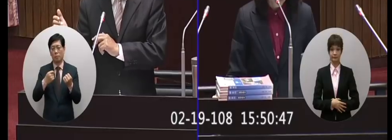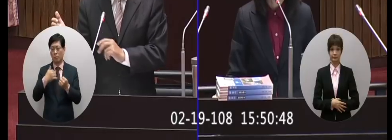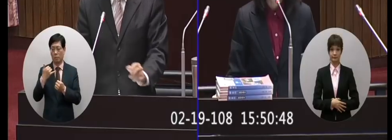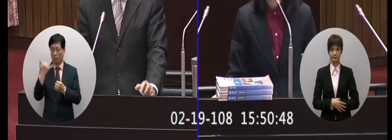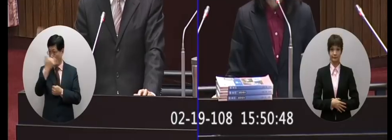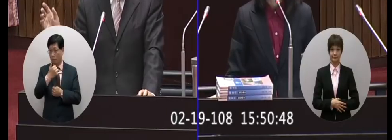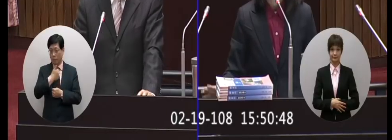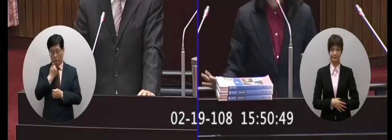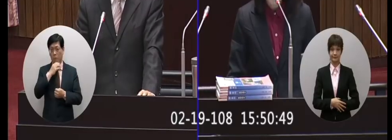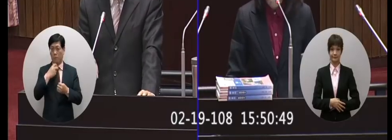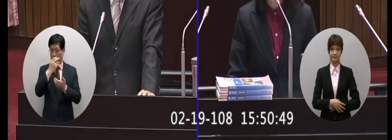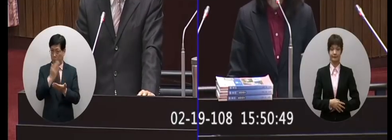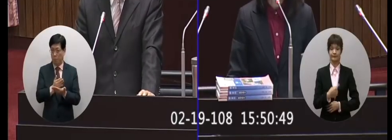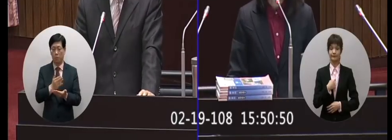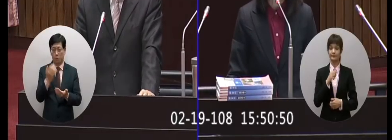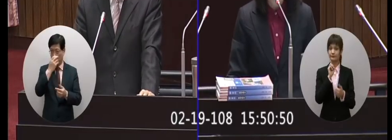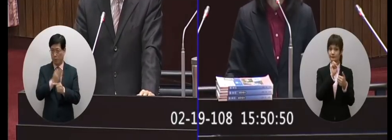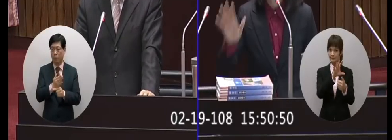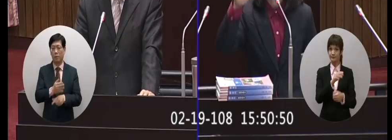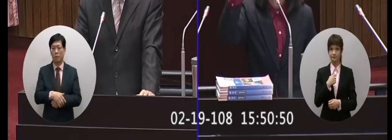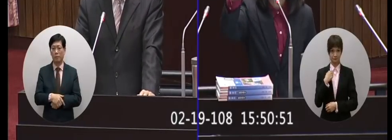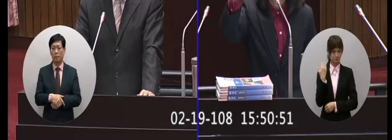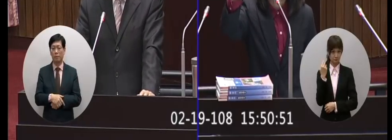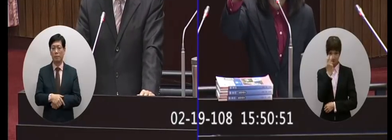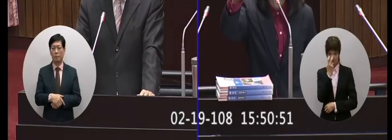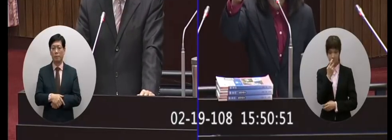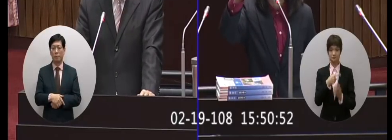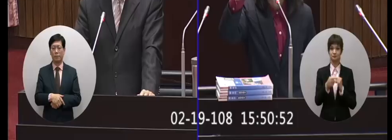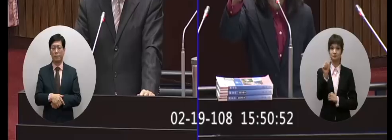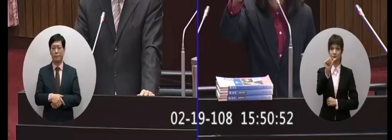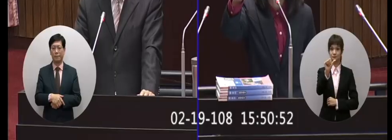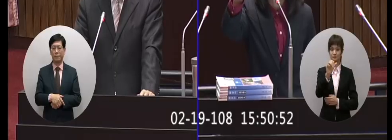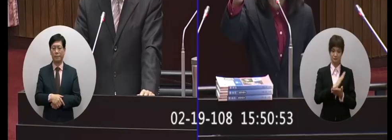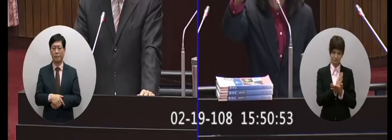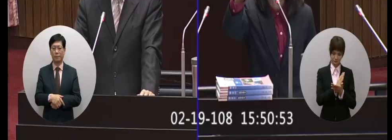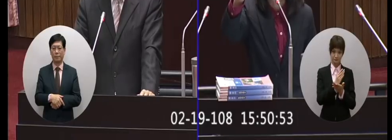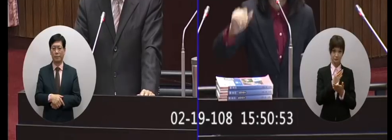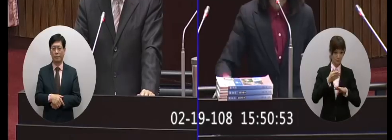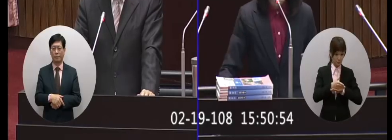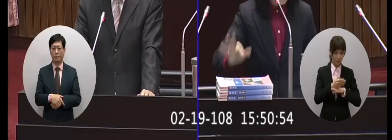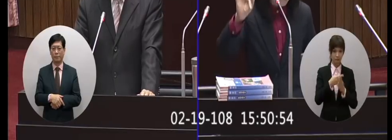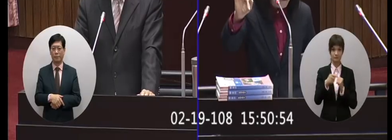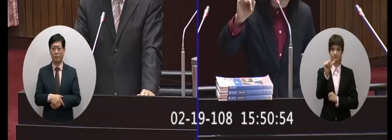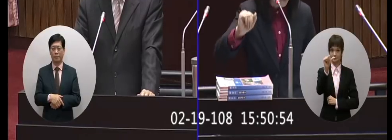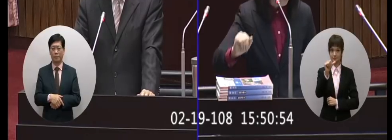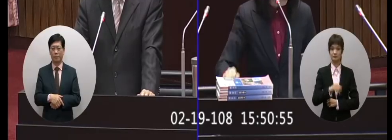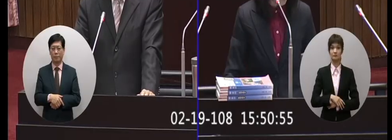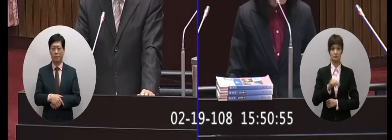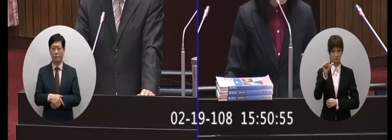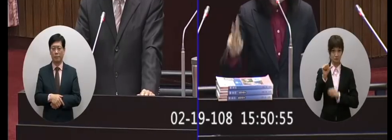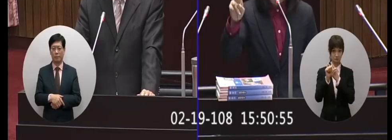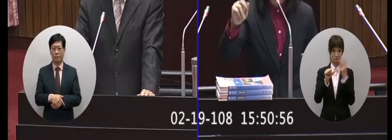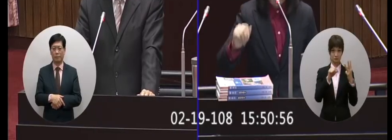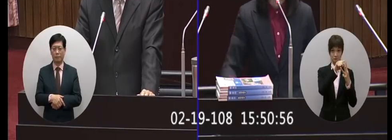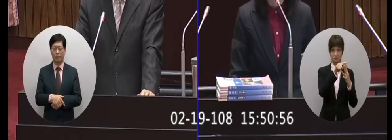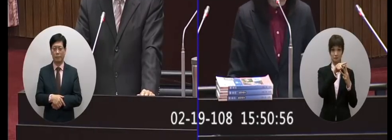一直是在進行中我跟你說我查了五本五本五本三本國